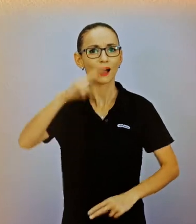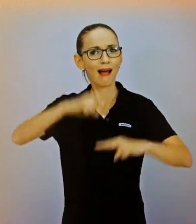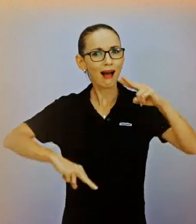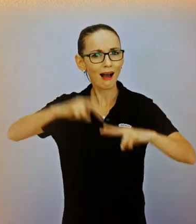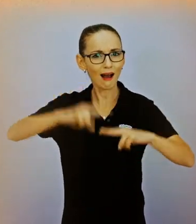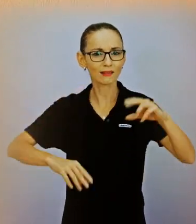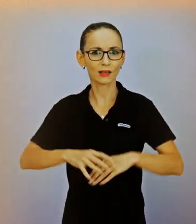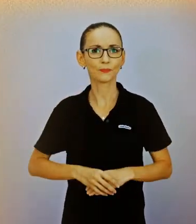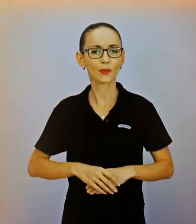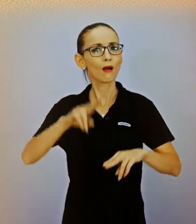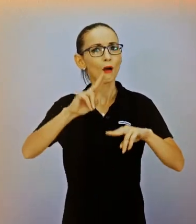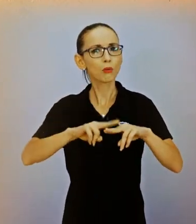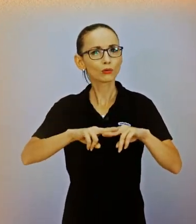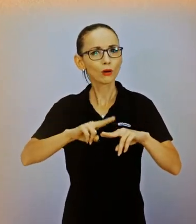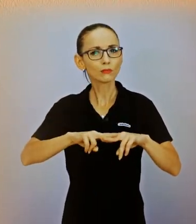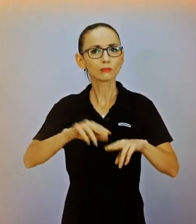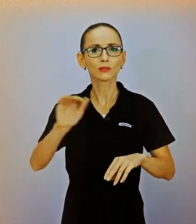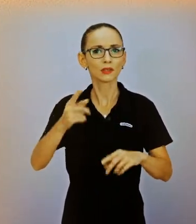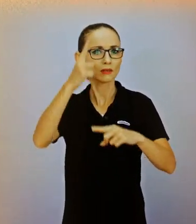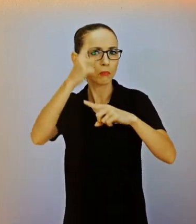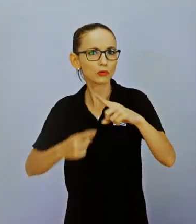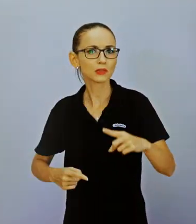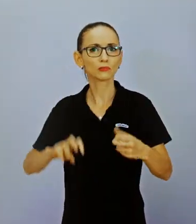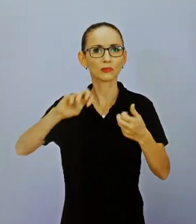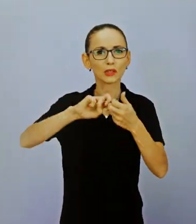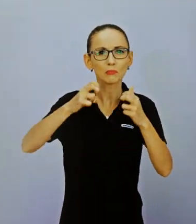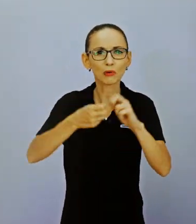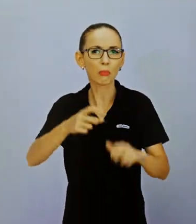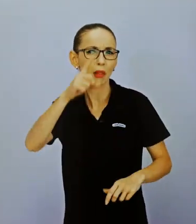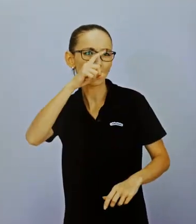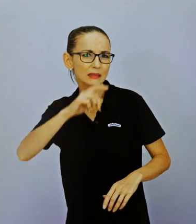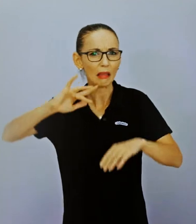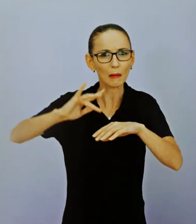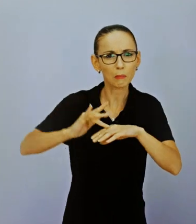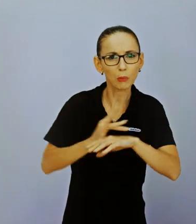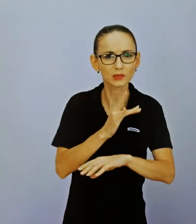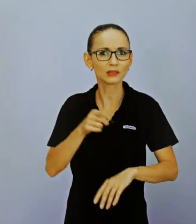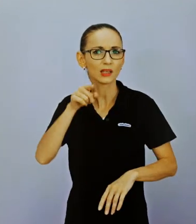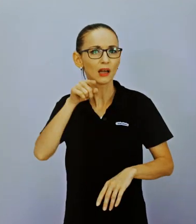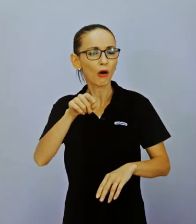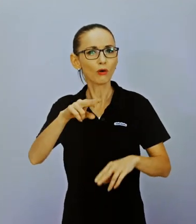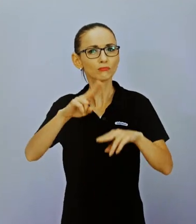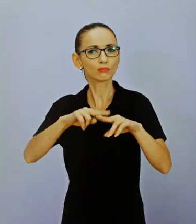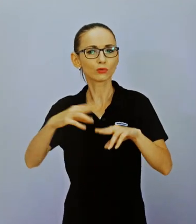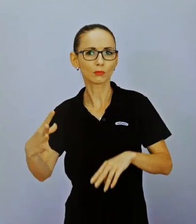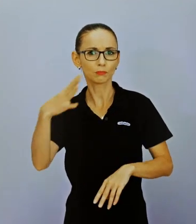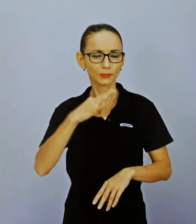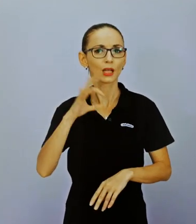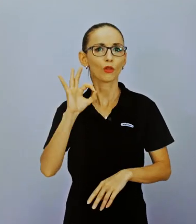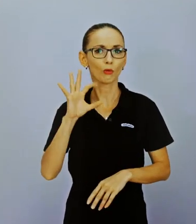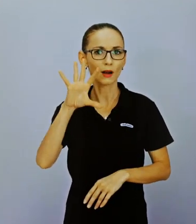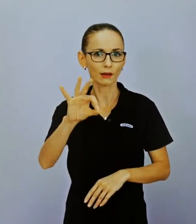má strach sám cestovať alebo si nevie nič uvariť. A tak vznikajú mnohé konflikty, ktorými sa nám